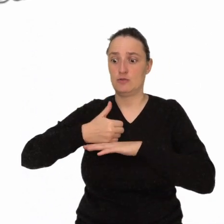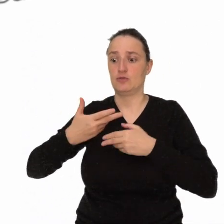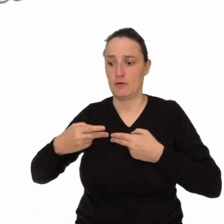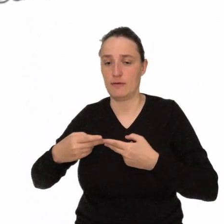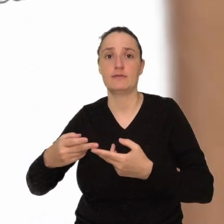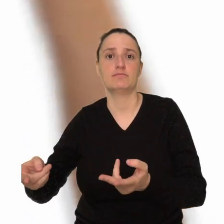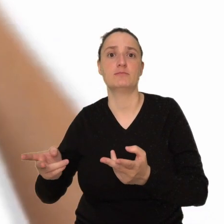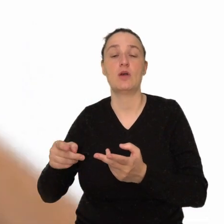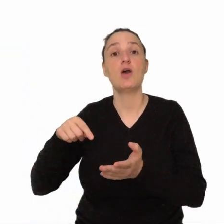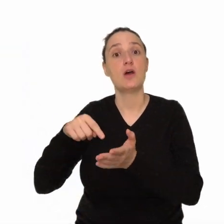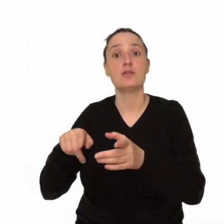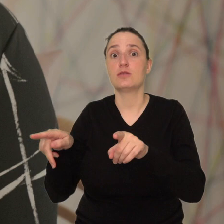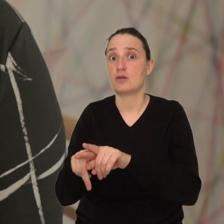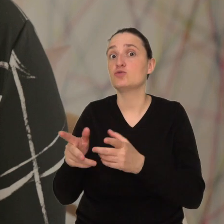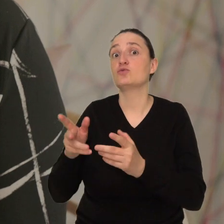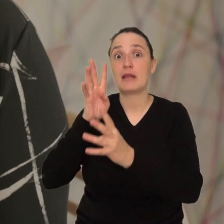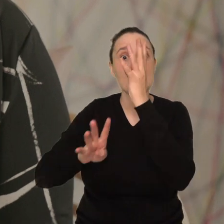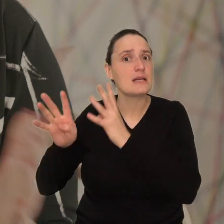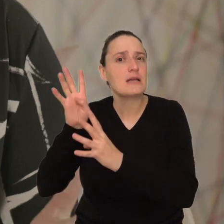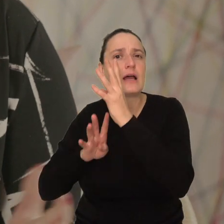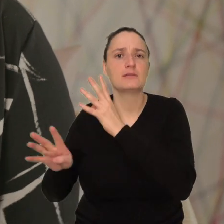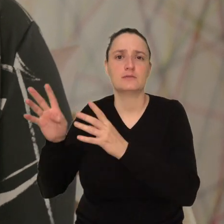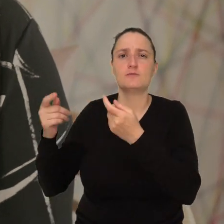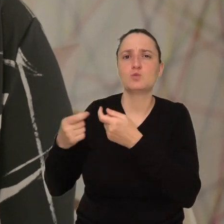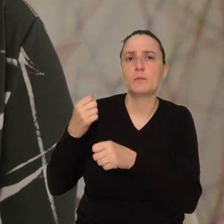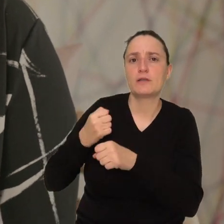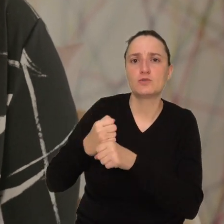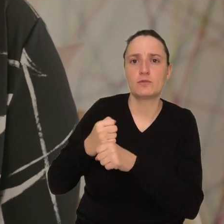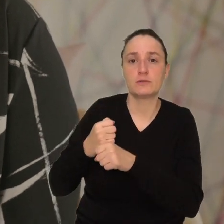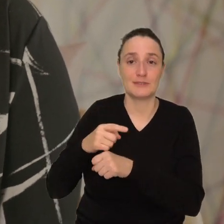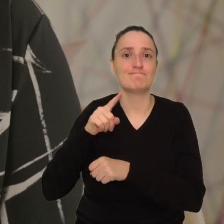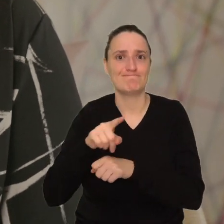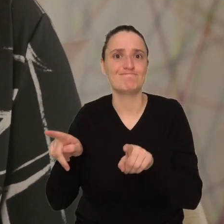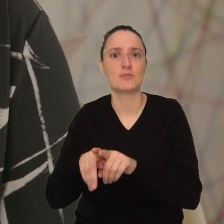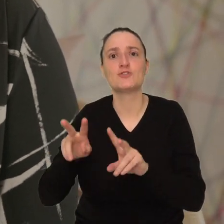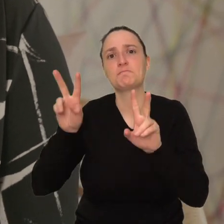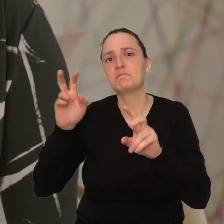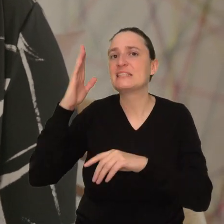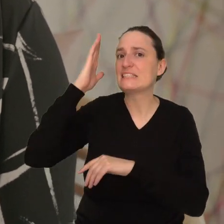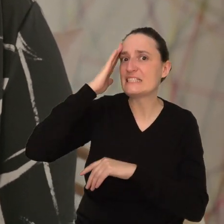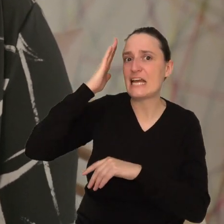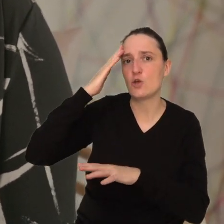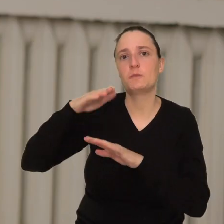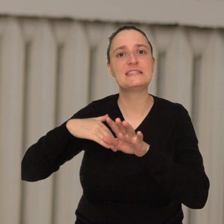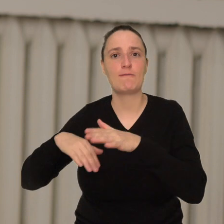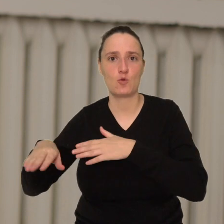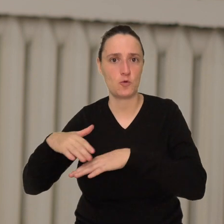kontrahenci. To te osoby, które tworzą sieć Twoich znajomych w obszarze zawodowym.